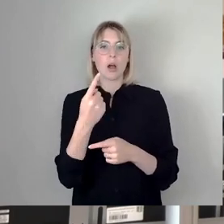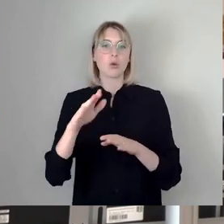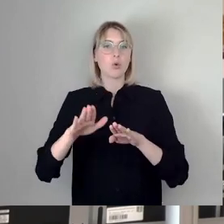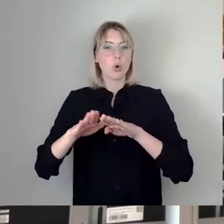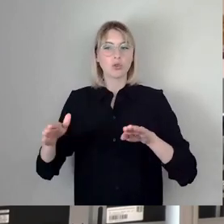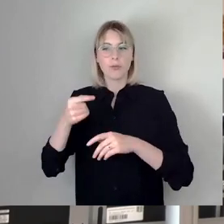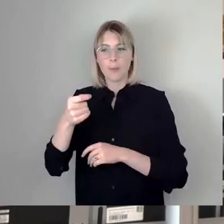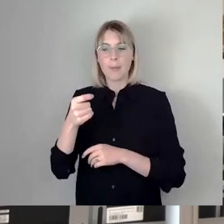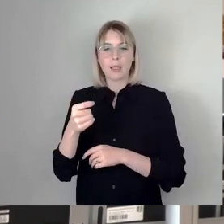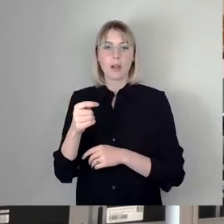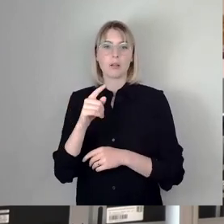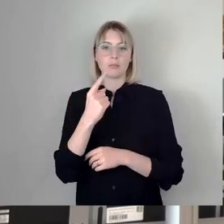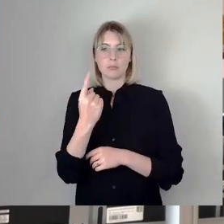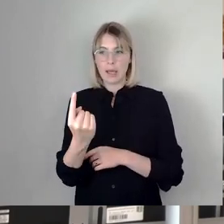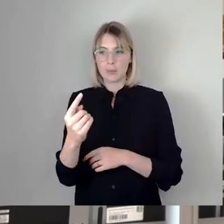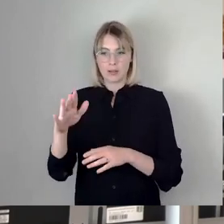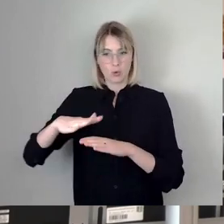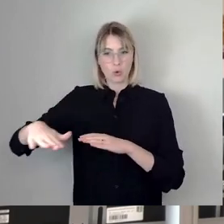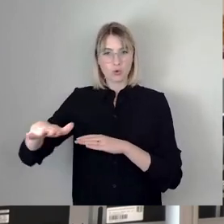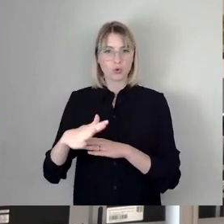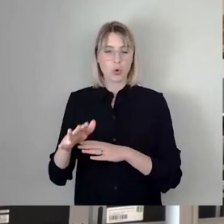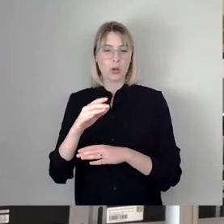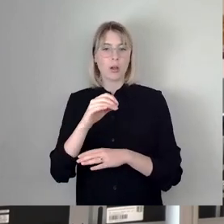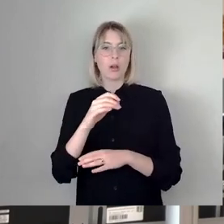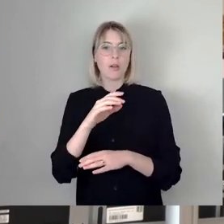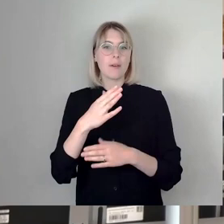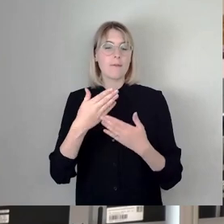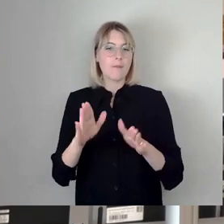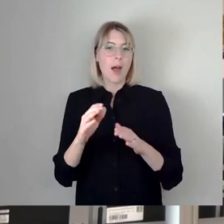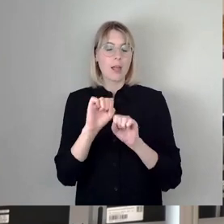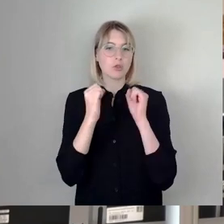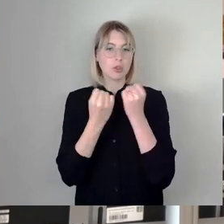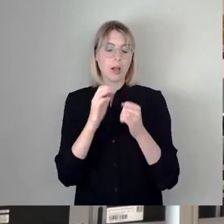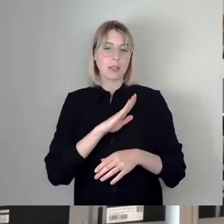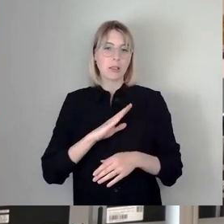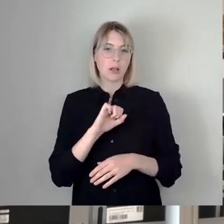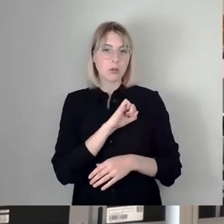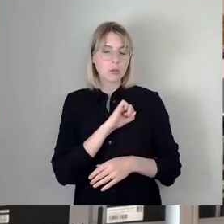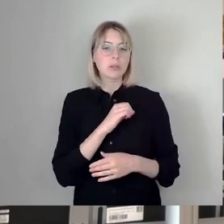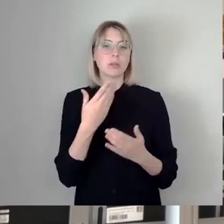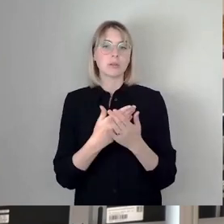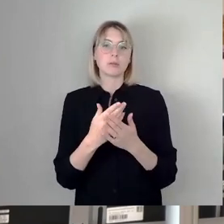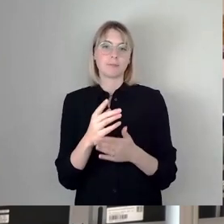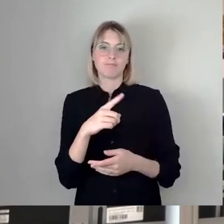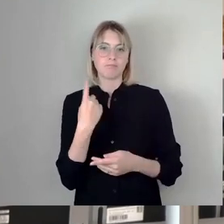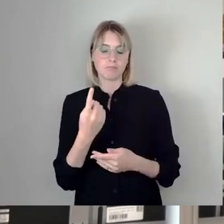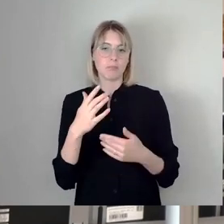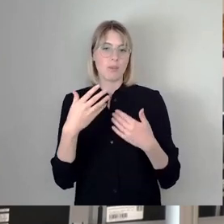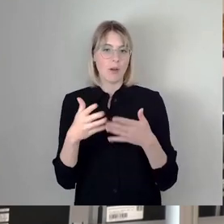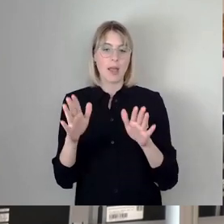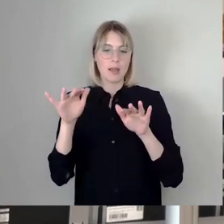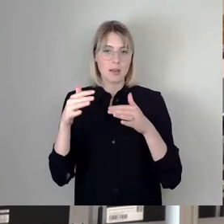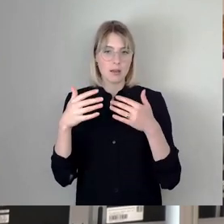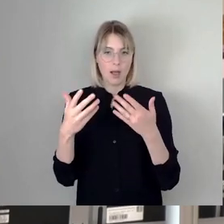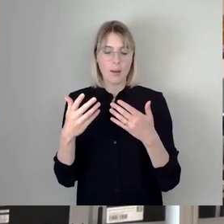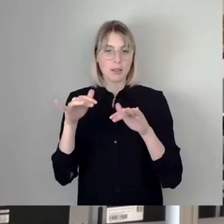Sachsen gehört und wo wir über eine Zuordnungsvereinbarung das Recht zur Verwertung haben. Im Übrigen empfehle ich Ihnen das Urteil des Kammergerichts